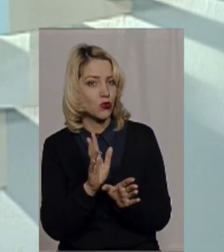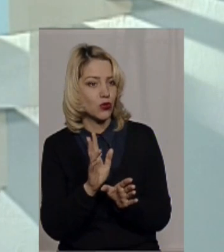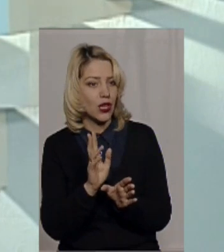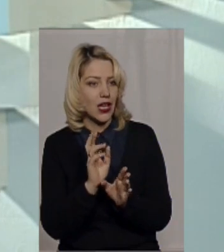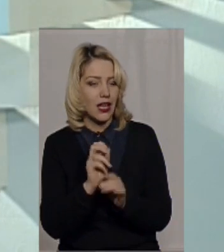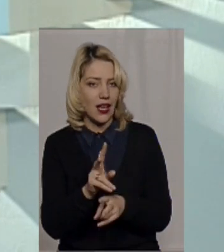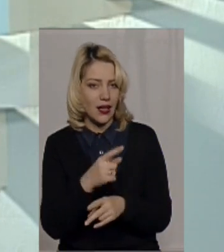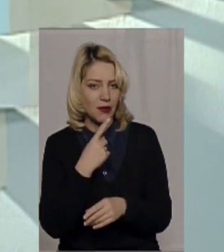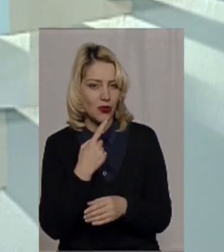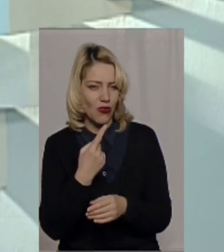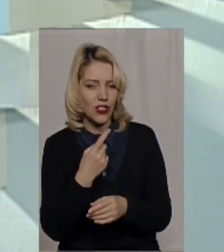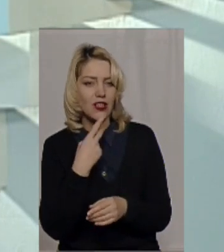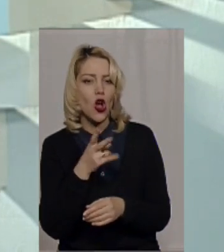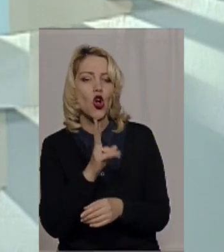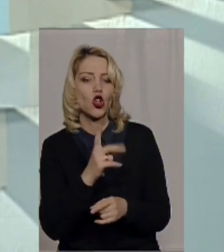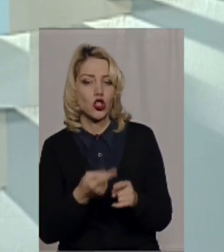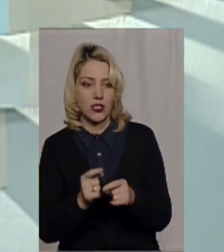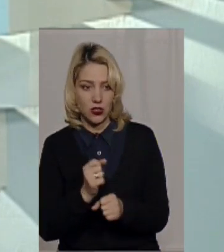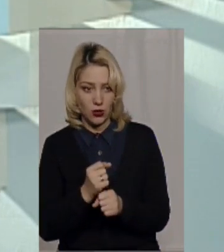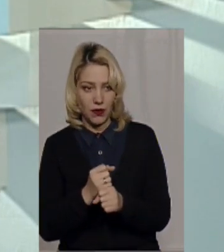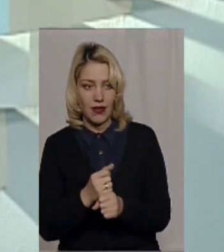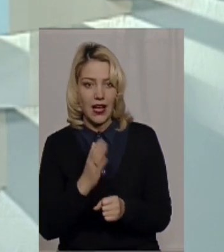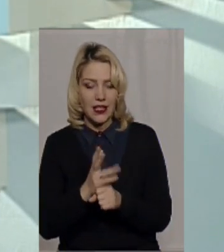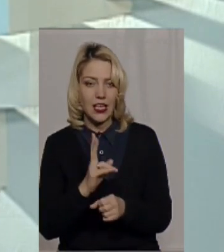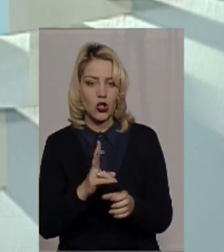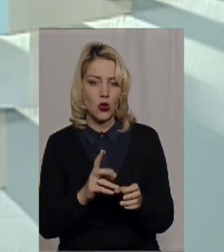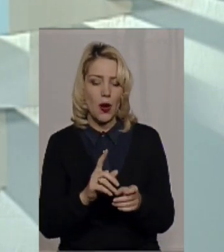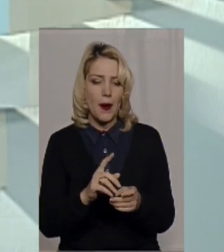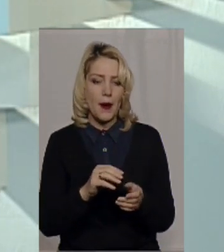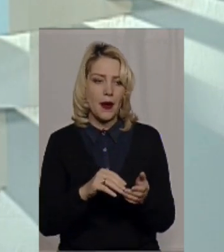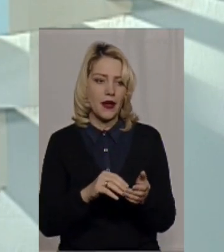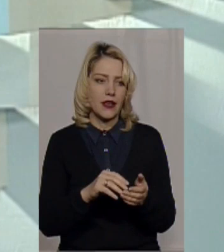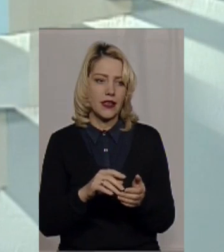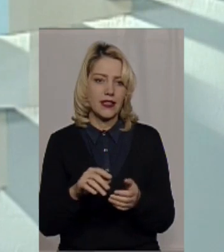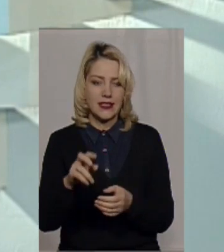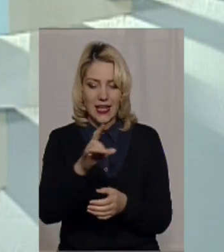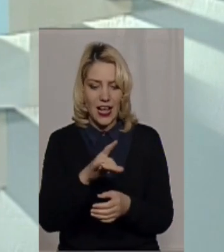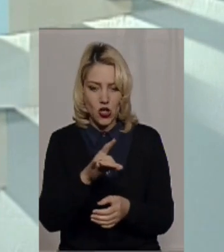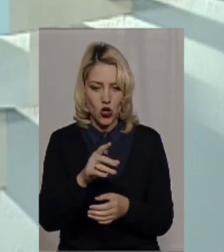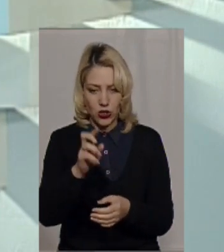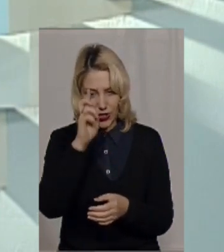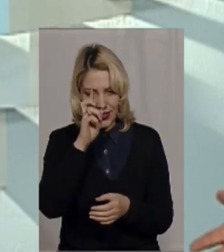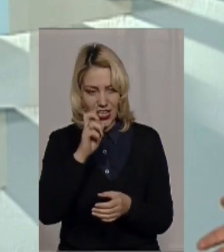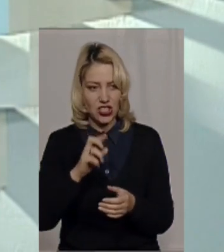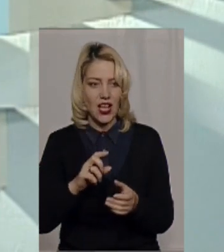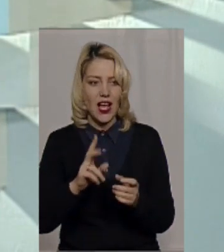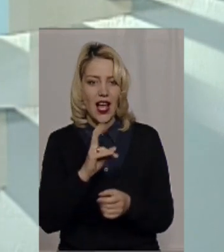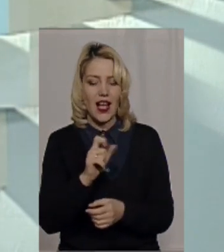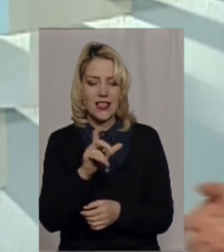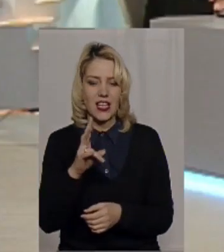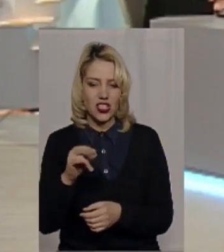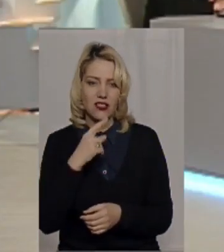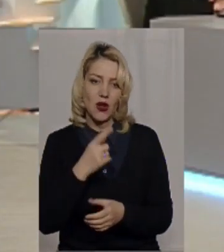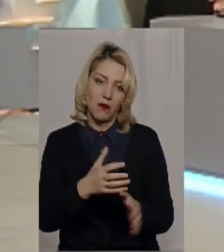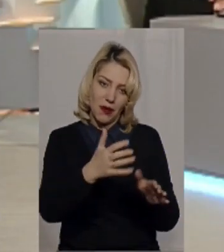палити, спалювати, хто це зробив, але є, коли перекупляли з Держфінуправління, з районного казначейства. Ходи до нас громаду, ми тобі дамо там